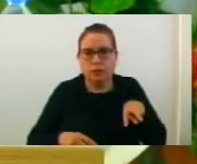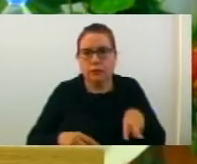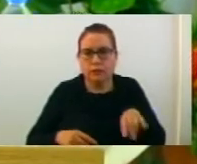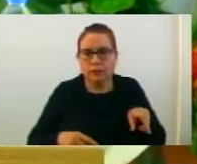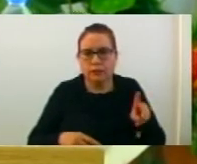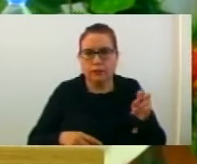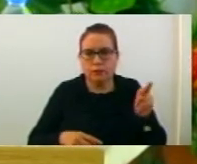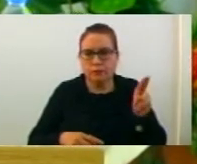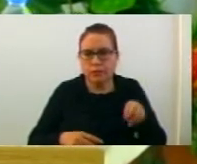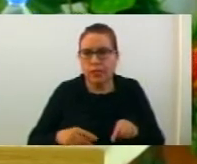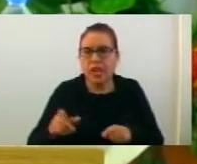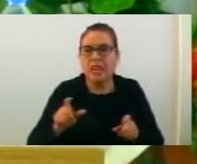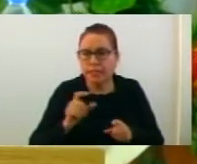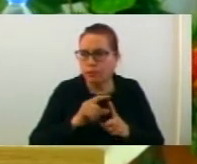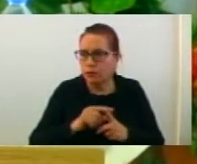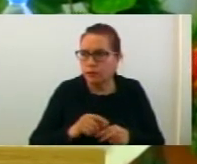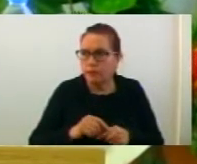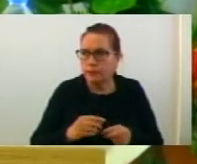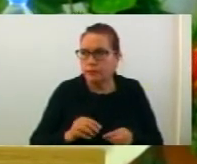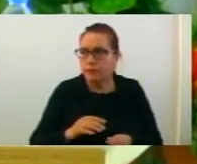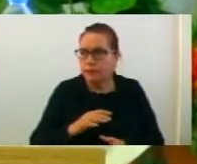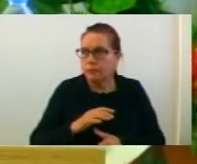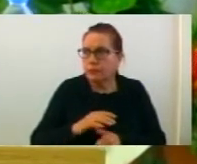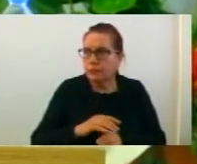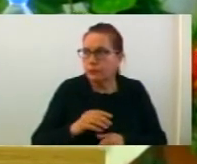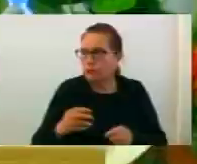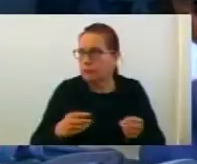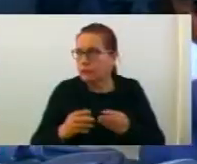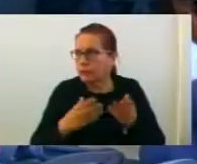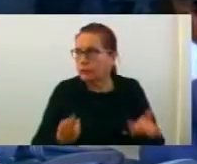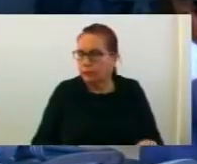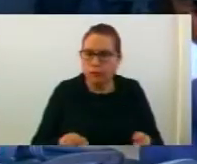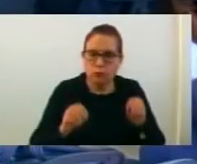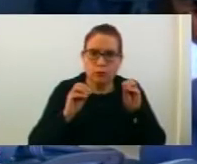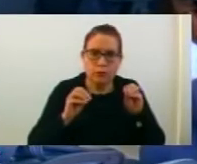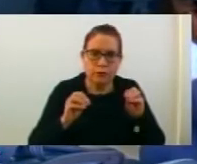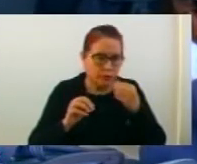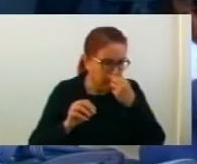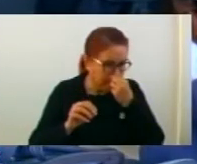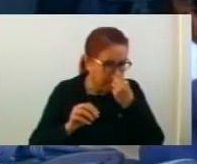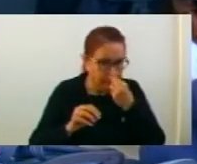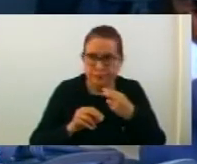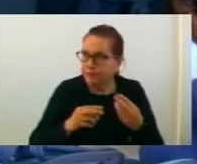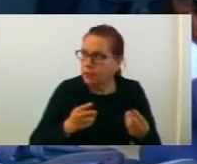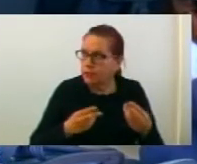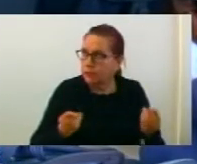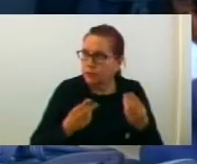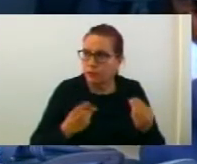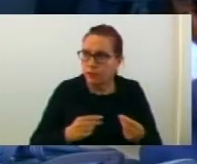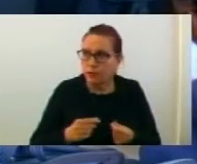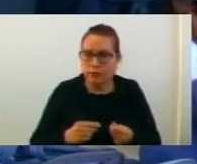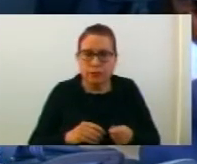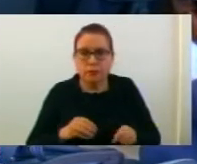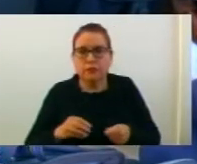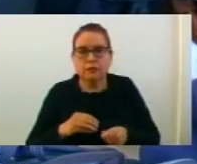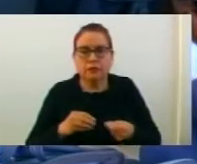развој. Го повиквам претседател на Комисијата да поднесе извеќе и даде предлог до СОЪТ. Благодарам. Почетувани, Комисијата